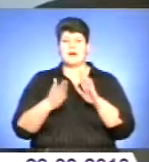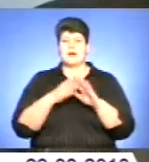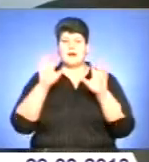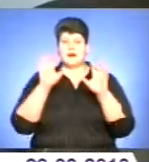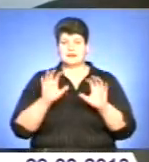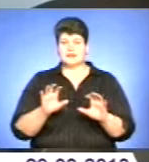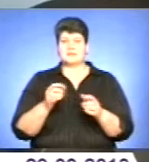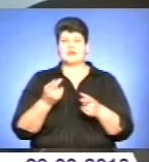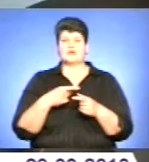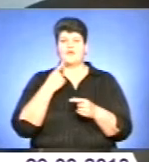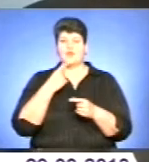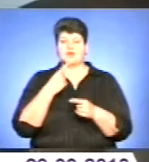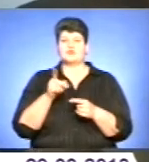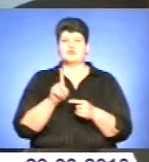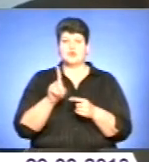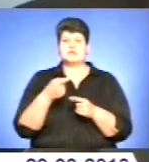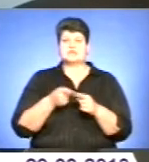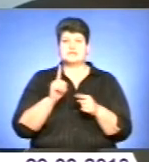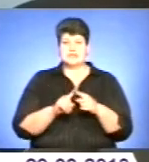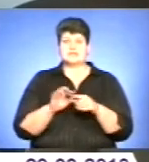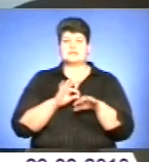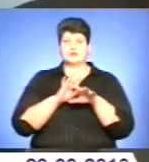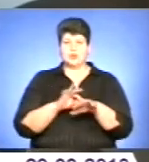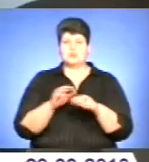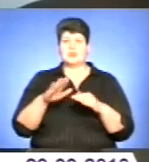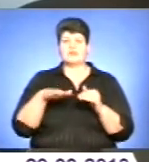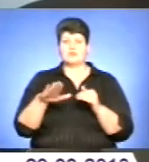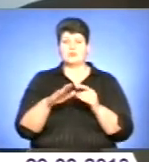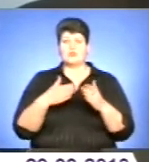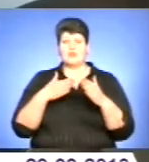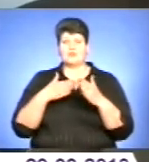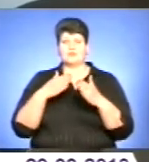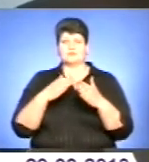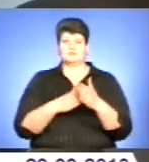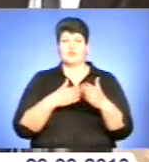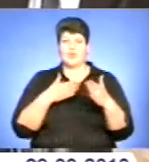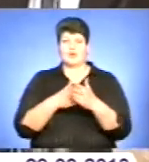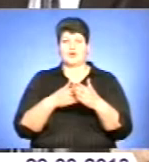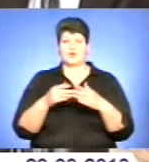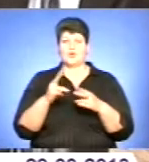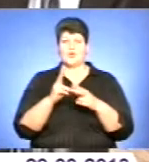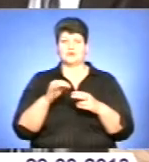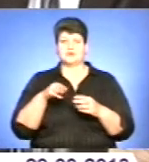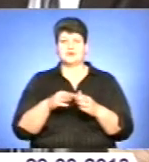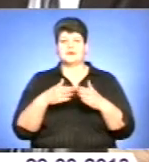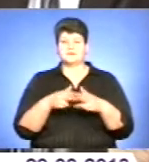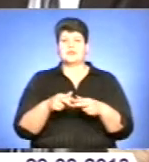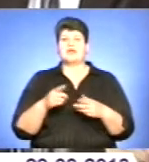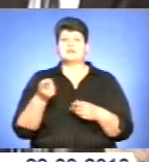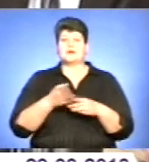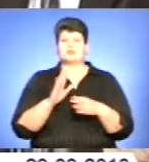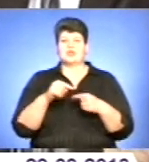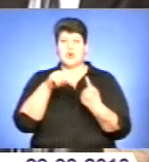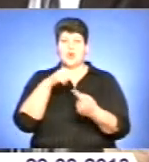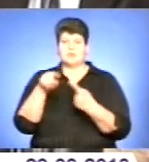конкурентного відомства. Мовляв, це б завело платформу в глухий кут. За його словами, на перших етапах роботи системи відбуватиметься обмін лише